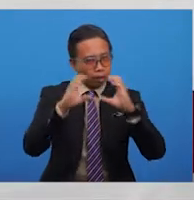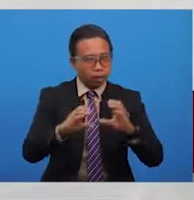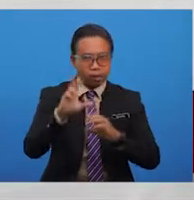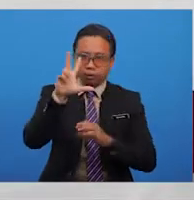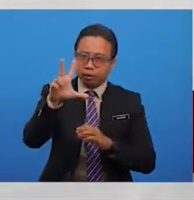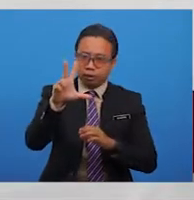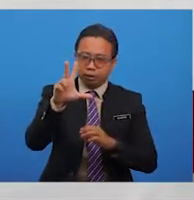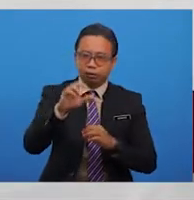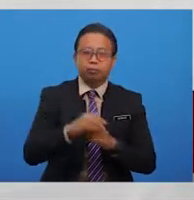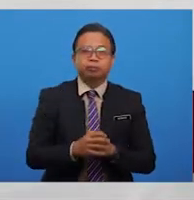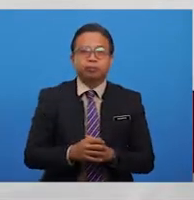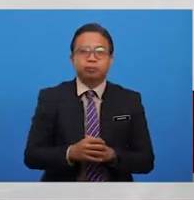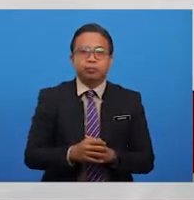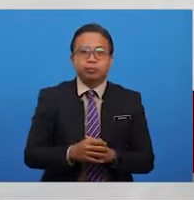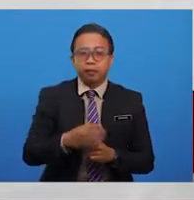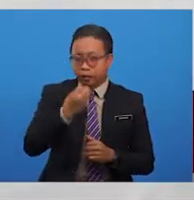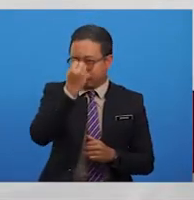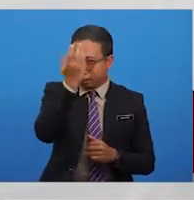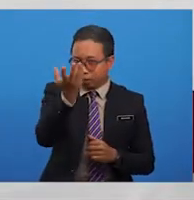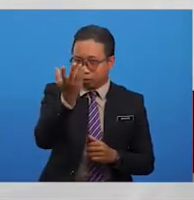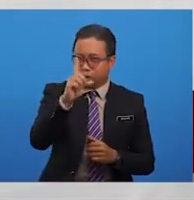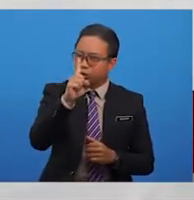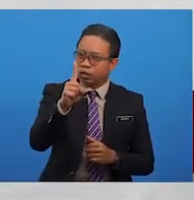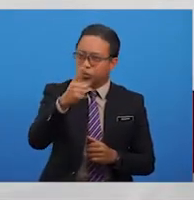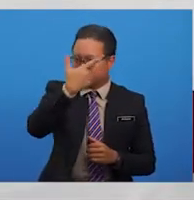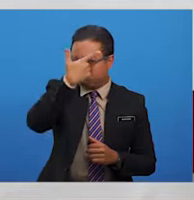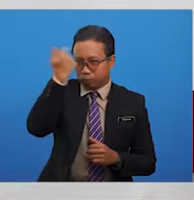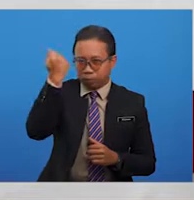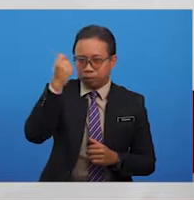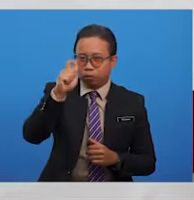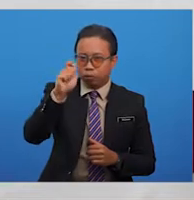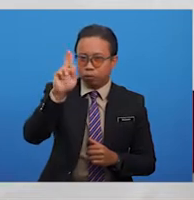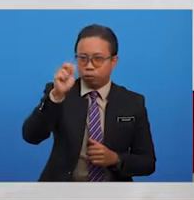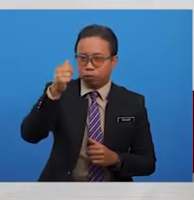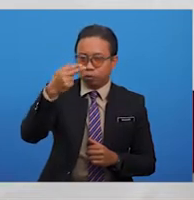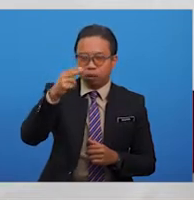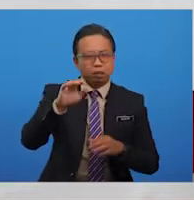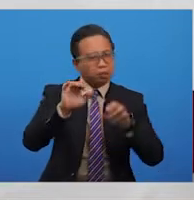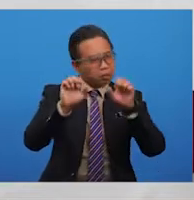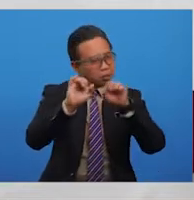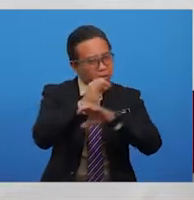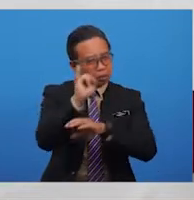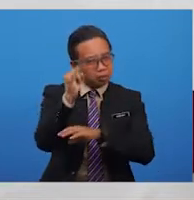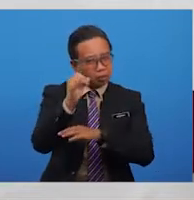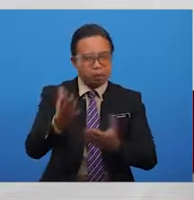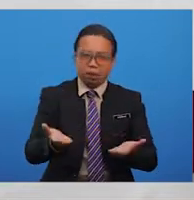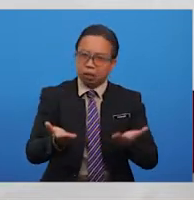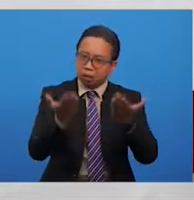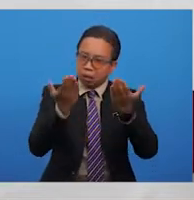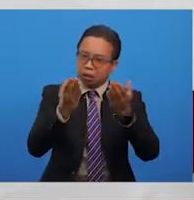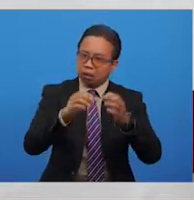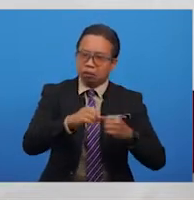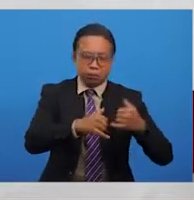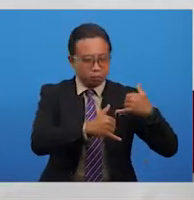ketiga sajak tersebut, nyatakan satu sebab tuah tidak boleh dianggap sebagai